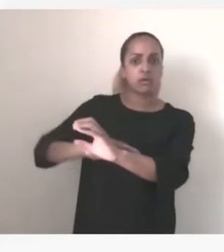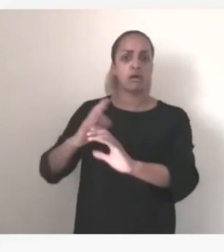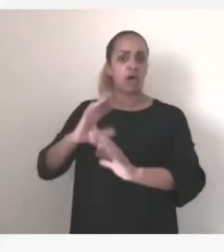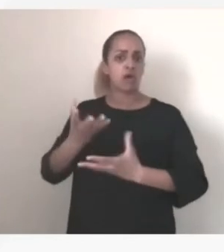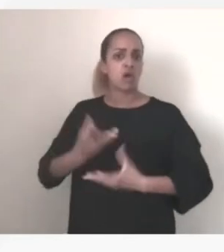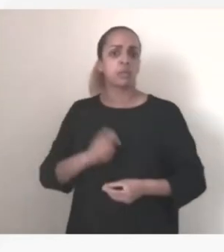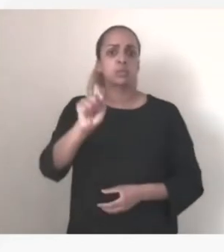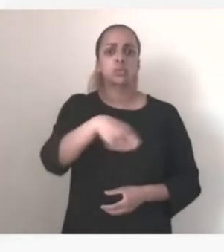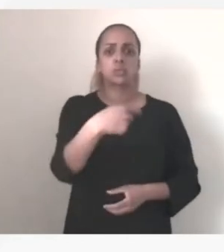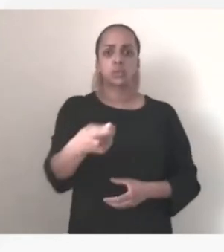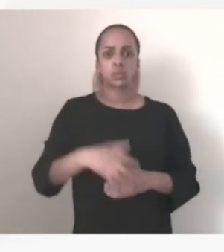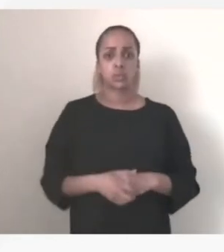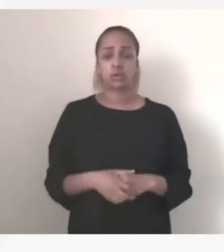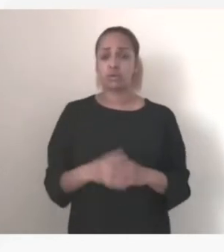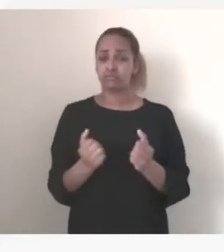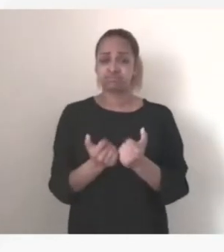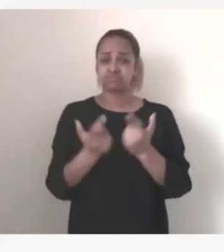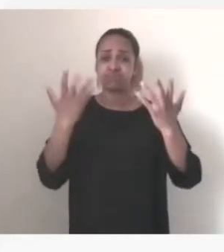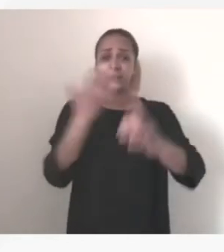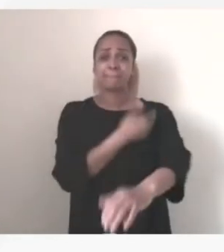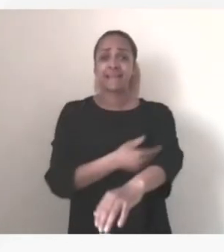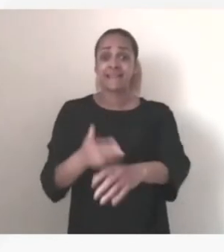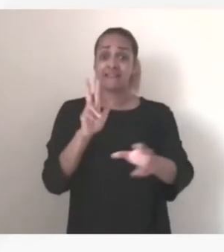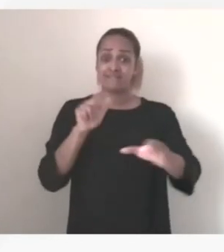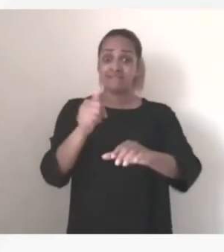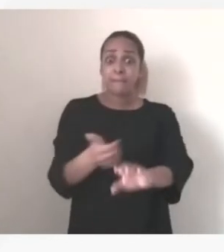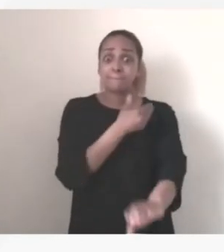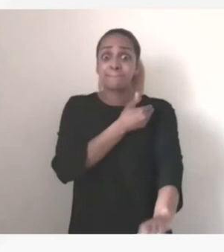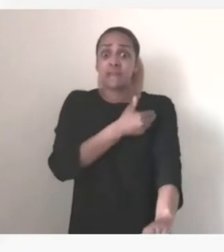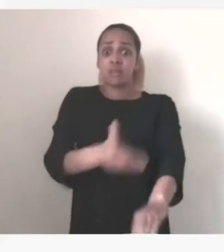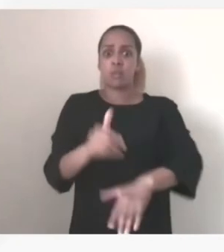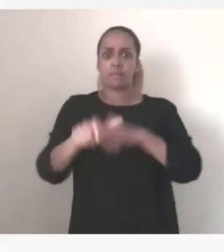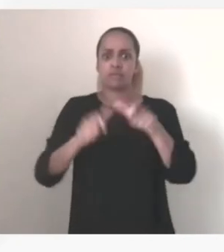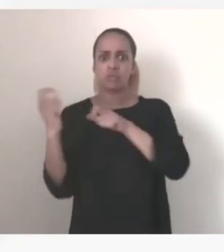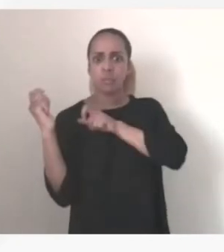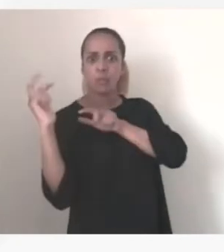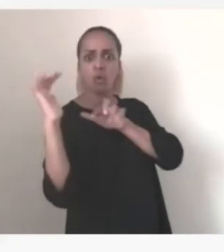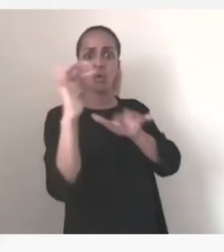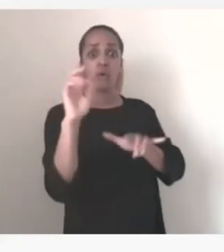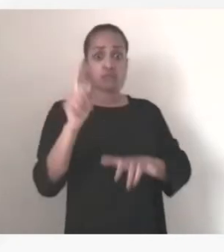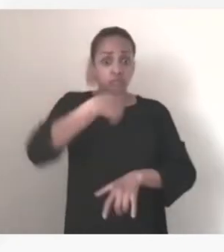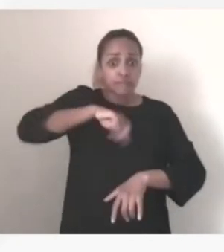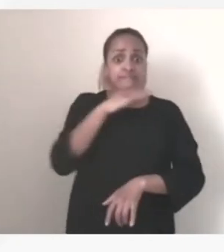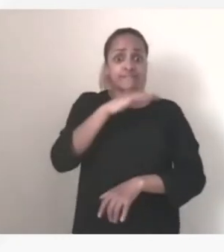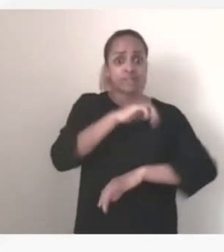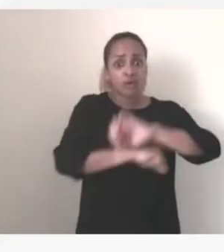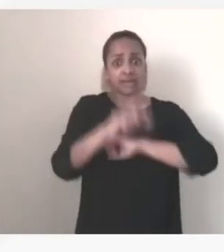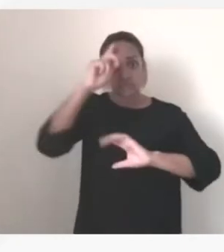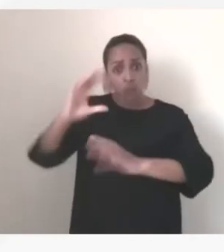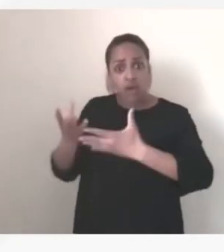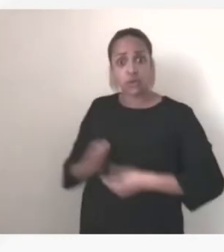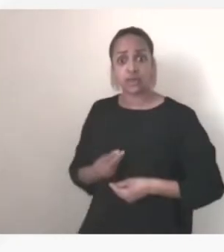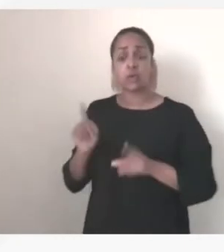ils sont plusieurs centaines de milliers, maintenant bientôt millions du reste à traverser ces frontières. Il faut nous organiser pour les accueillir, leur permettre aussi de continuer à être connectés